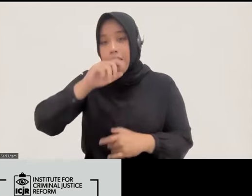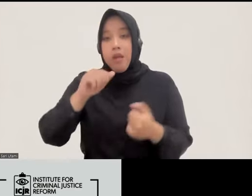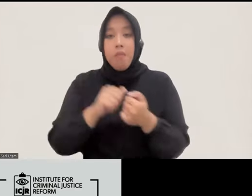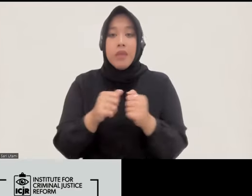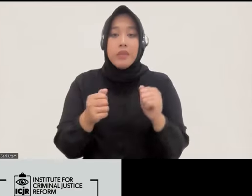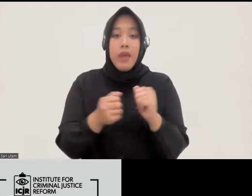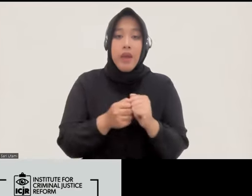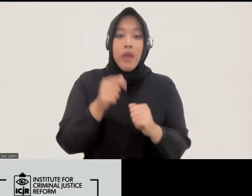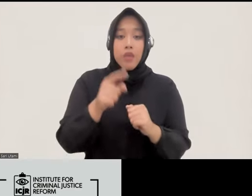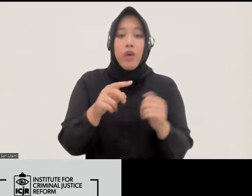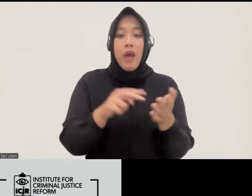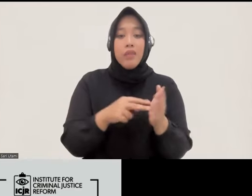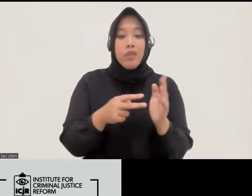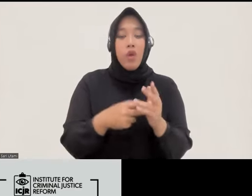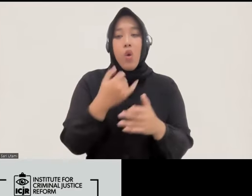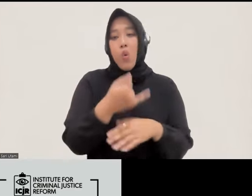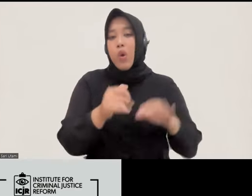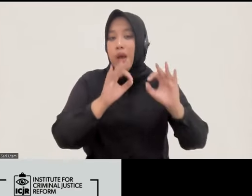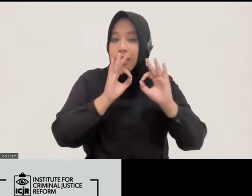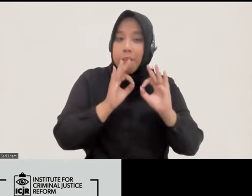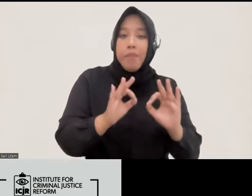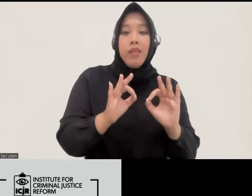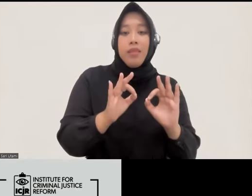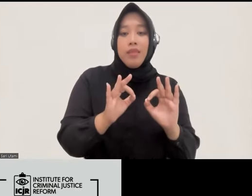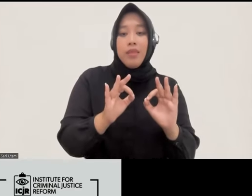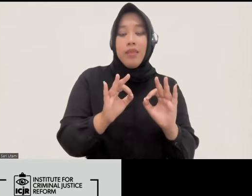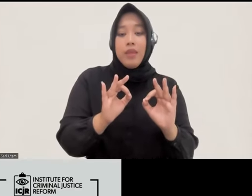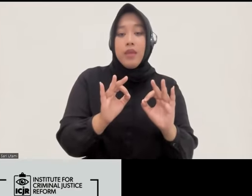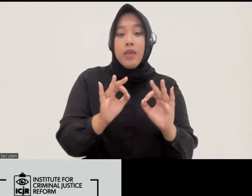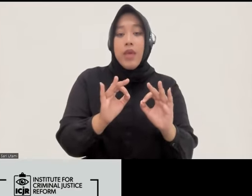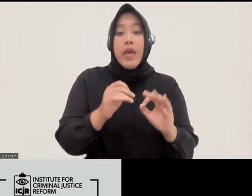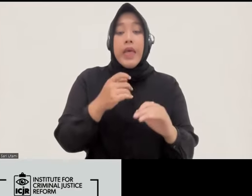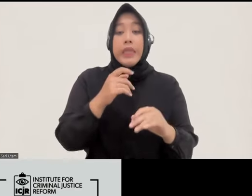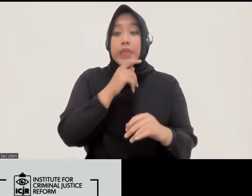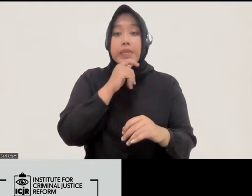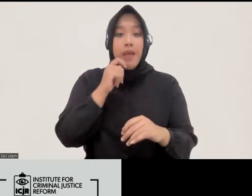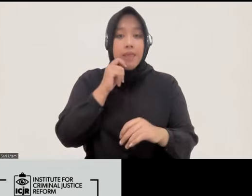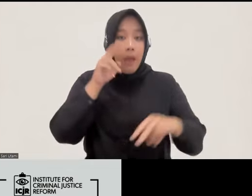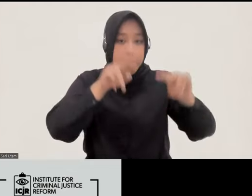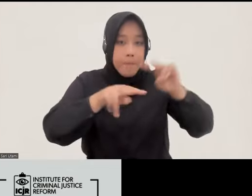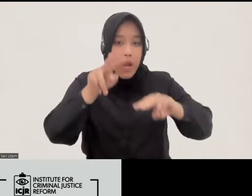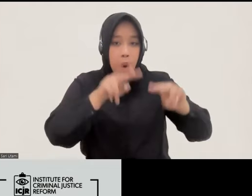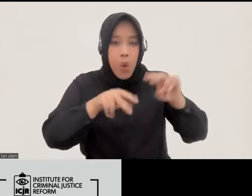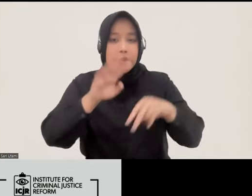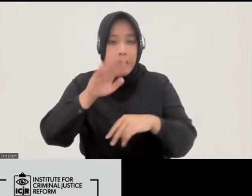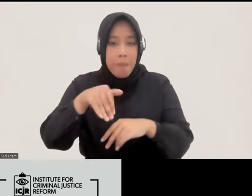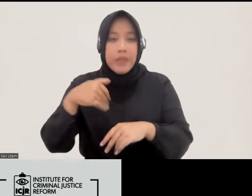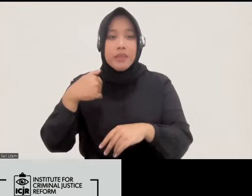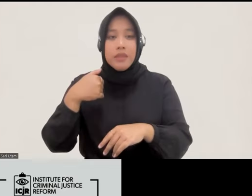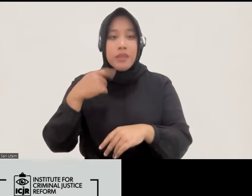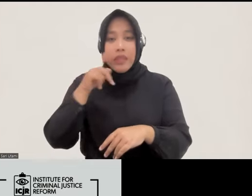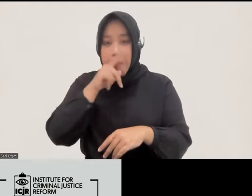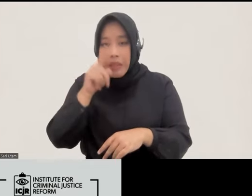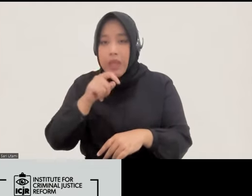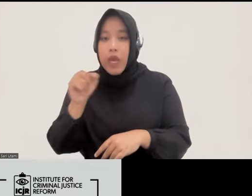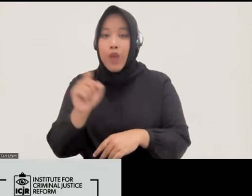RG secara tidak tepat secara dengan miskonsepsi yang mana pengawasannya pun juga kita pertanyakan dan dengan kita